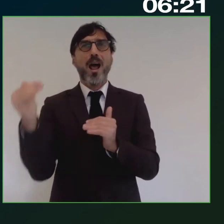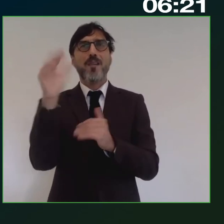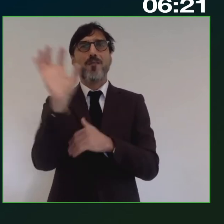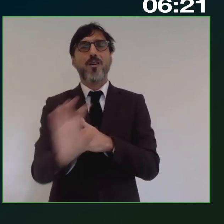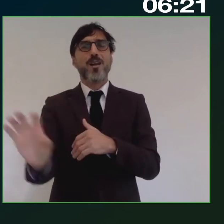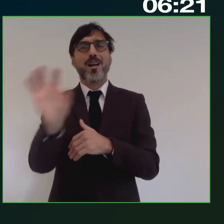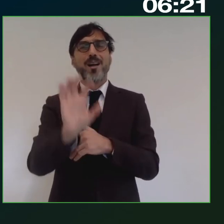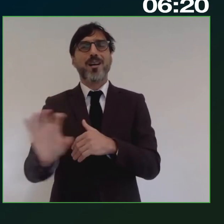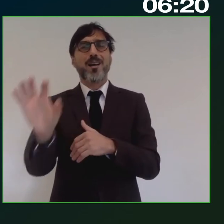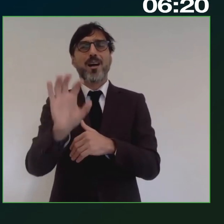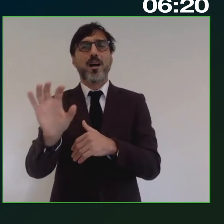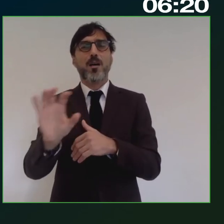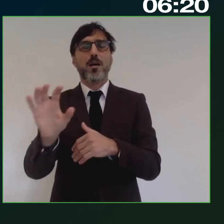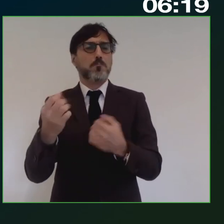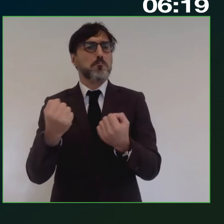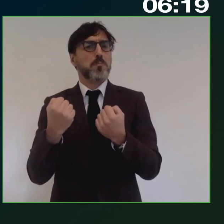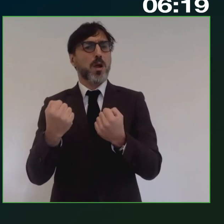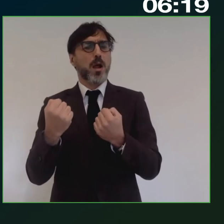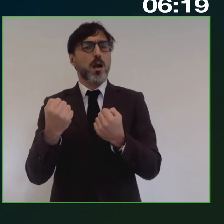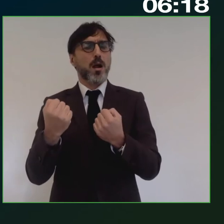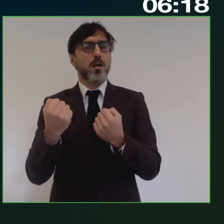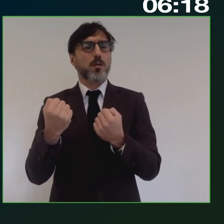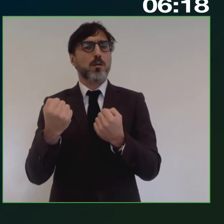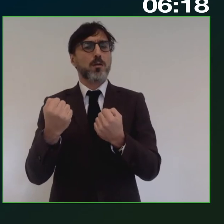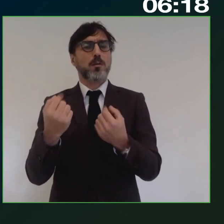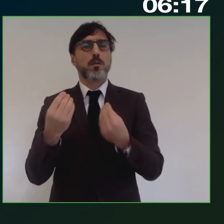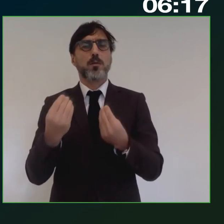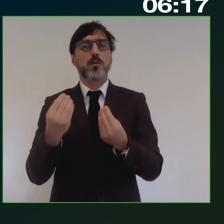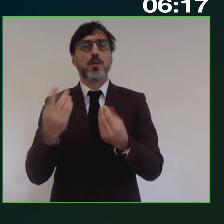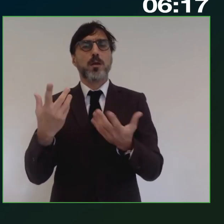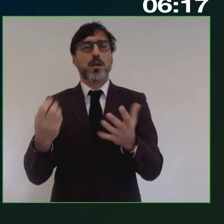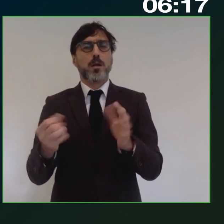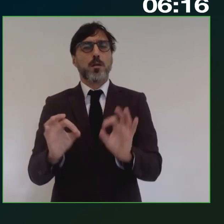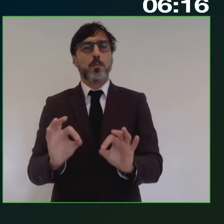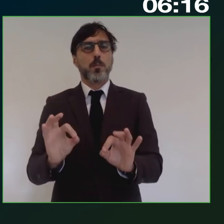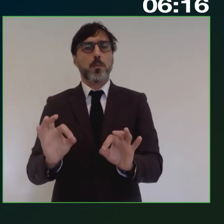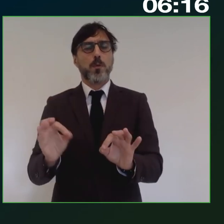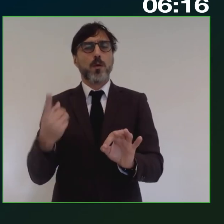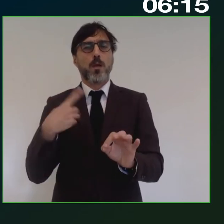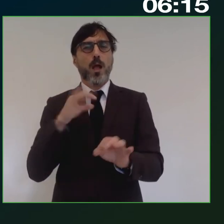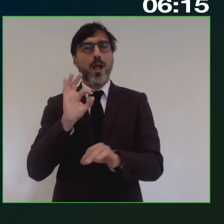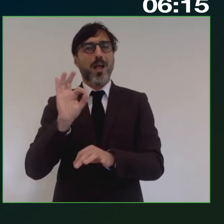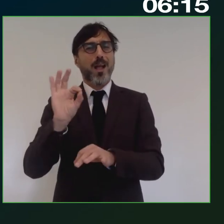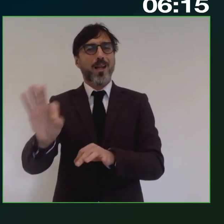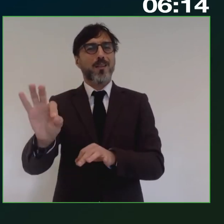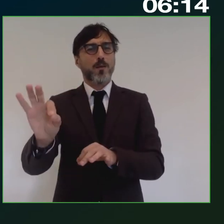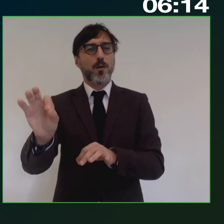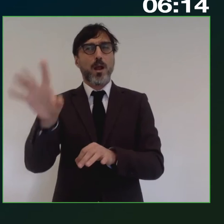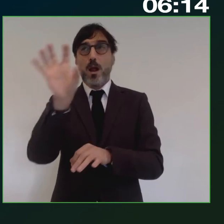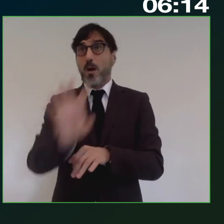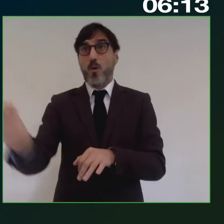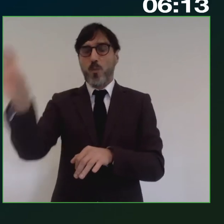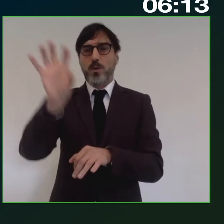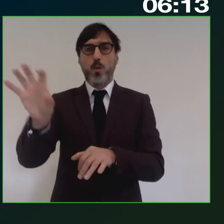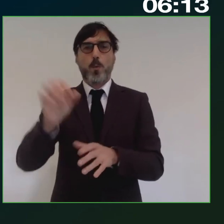si abbia rafforzato, un ultimo anno perché questo è sto anche venito a livello della Comune europea.